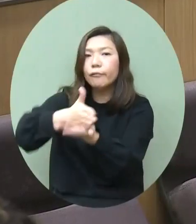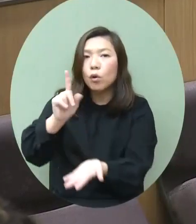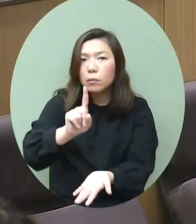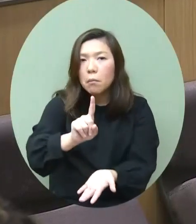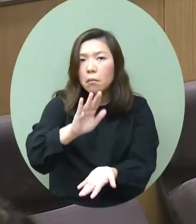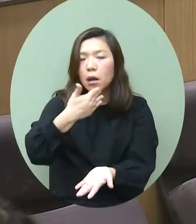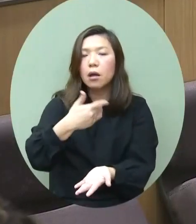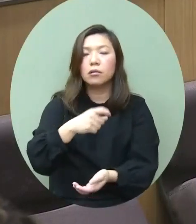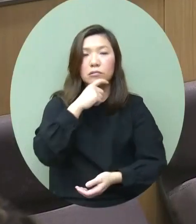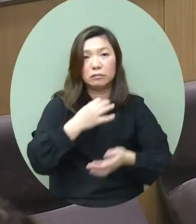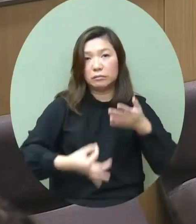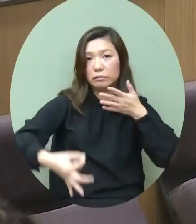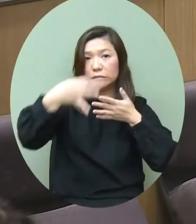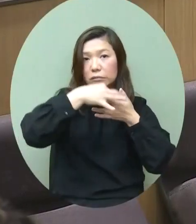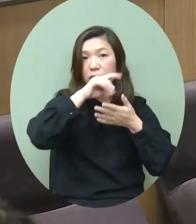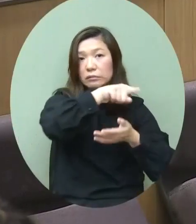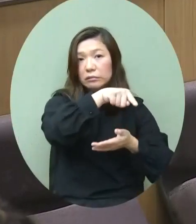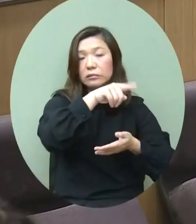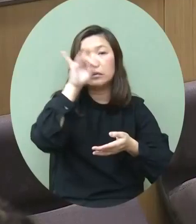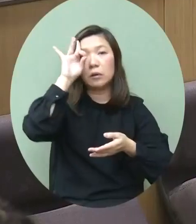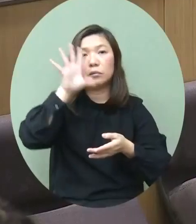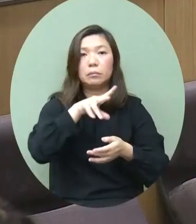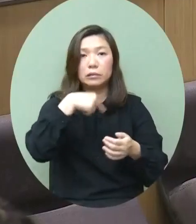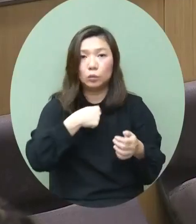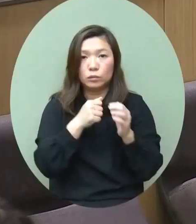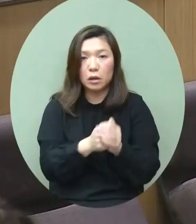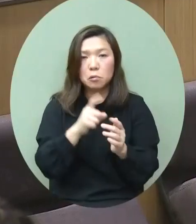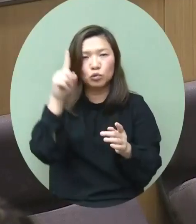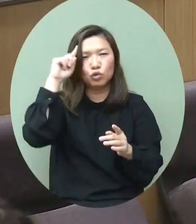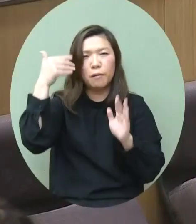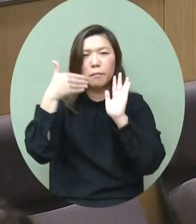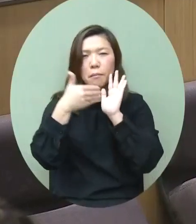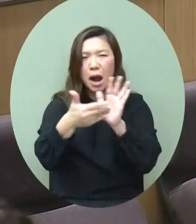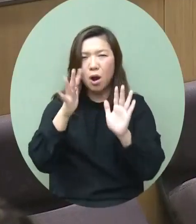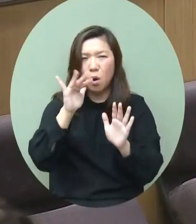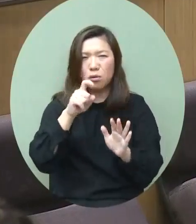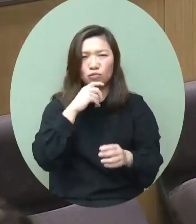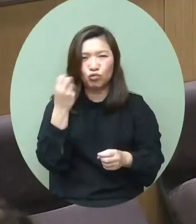提升檢疫酒店的防控要求而盡量避免相關事件發生謝謝